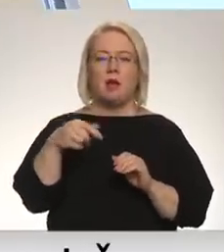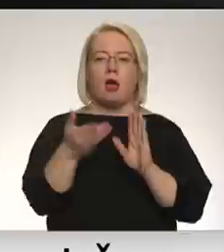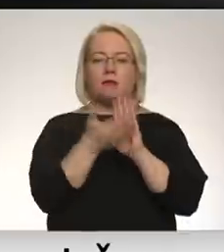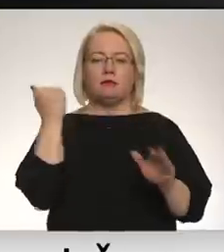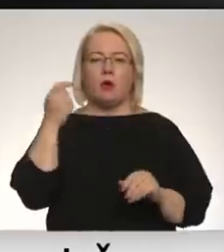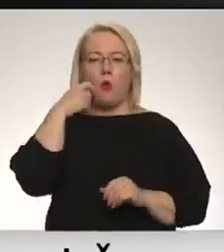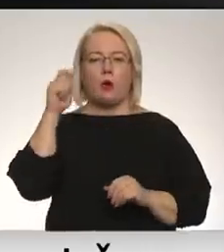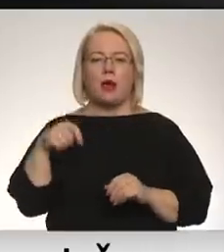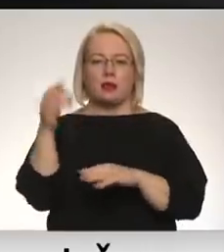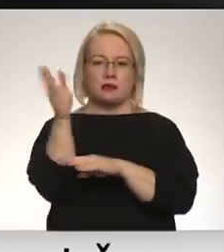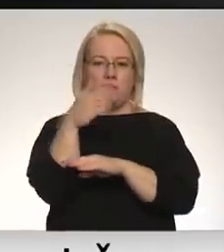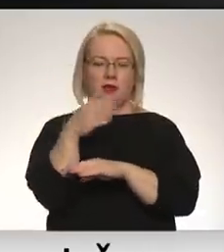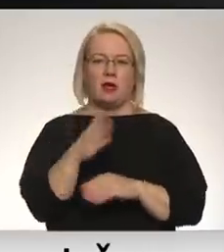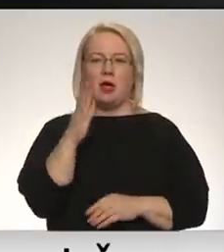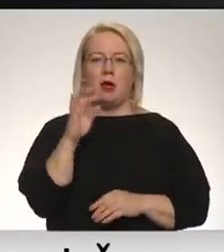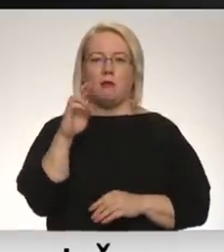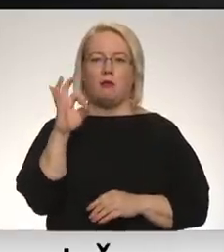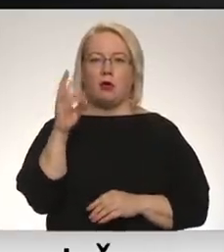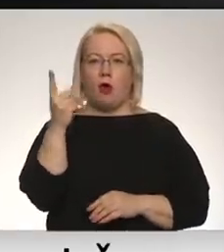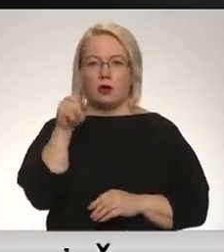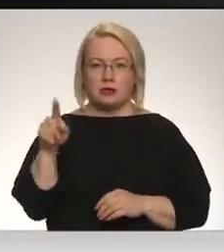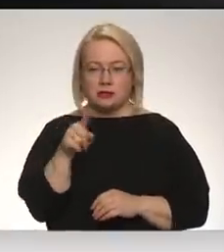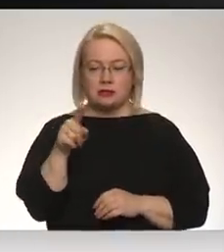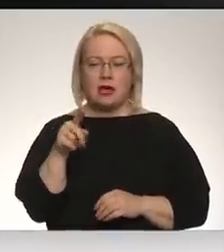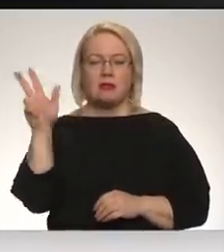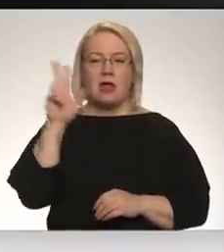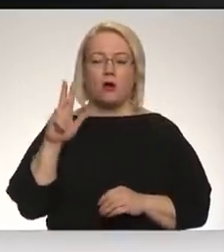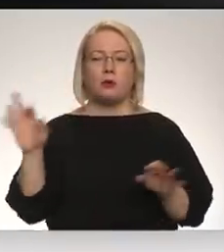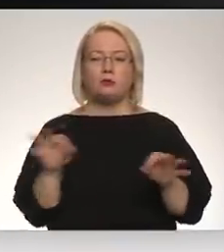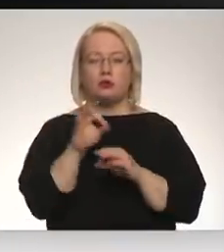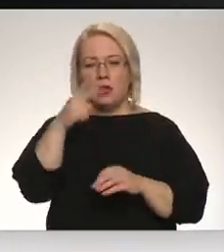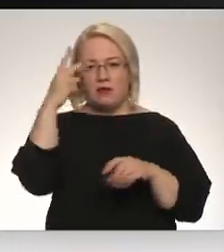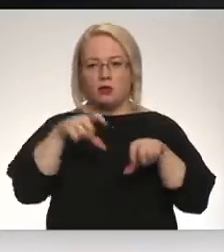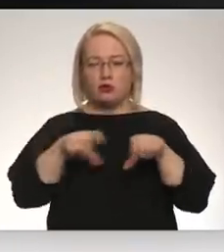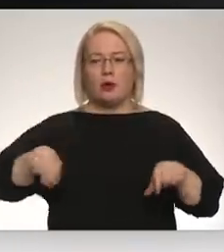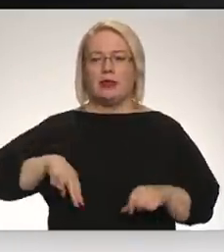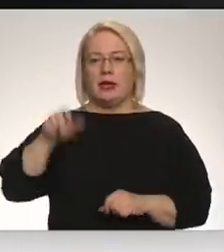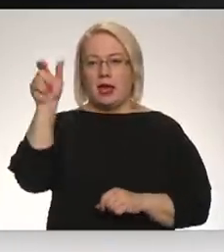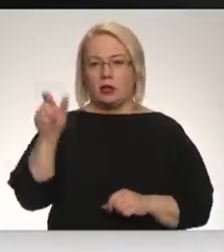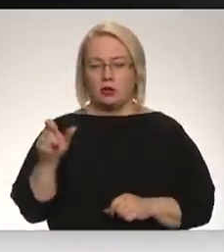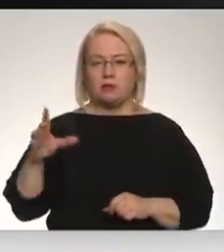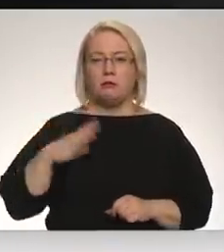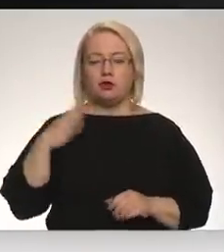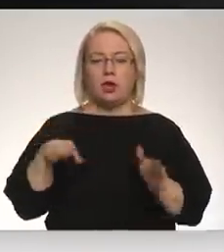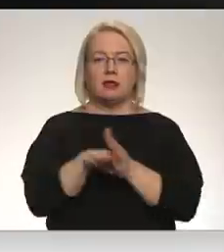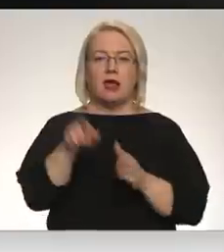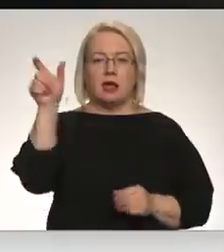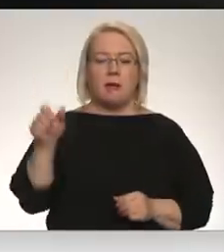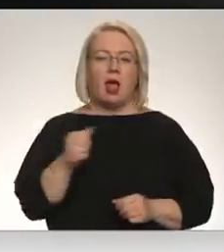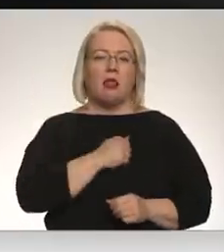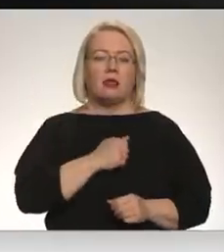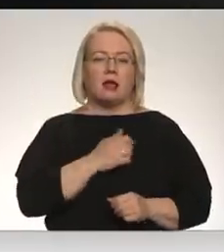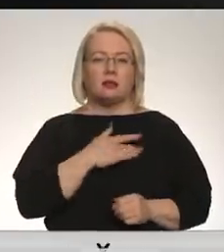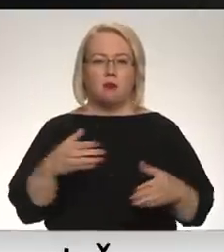skarogu. Aivars Broks, Staņislava Broka, Daugavpils mūzikas vidusskolas direktors, bijušais dalībnieks Latvijas partijai,